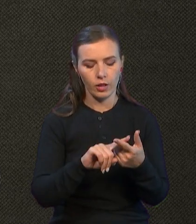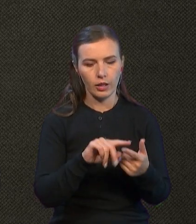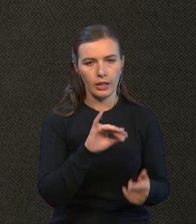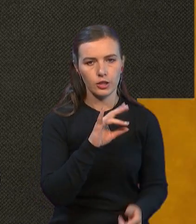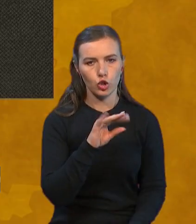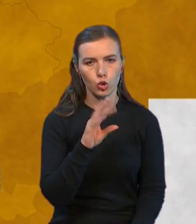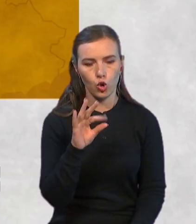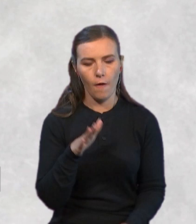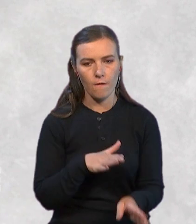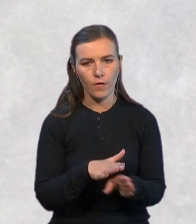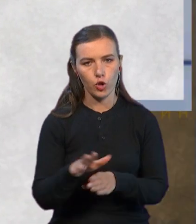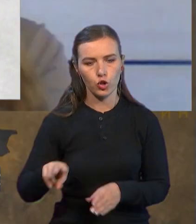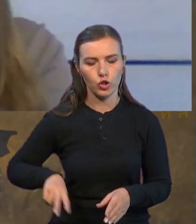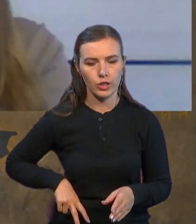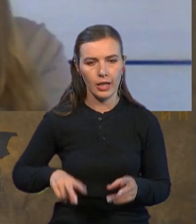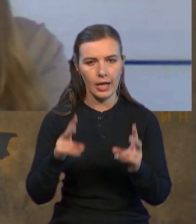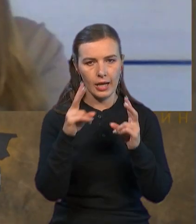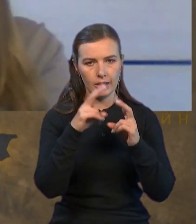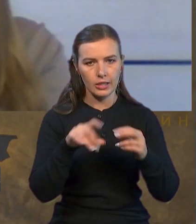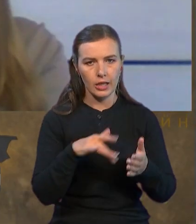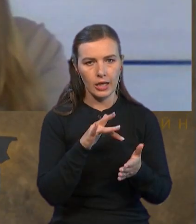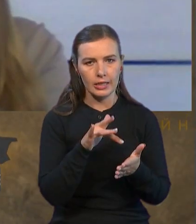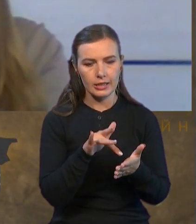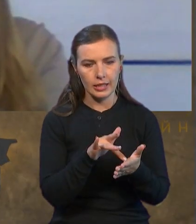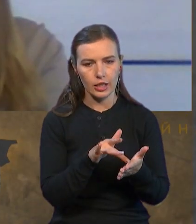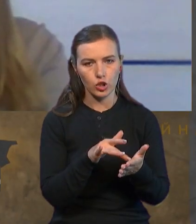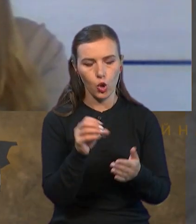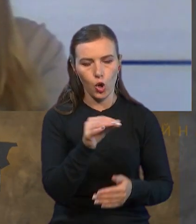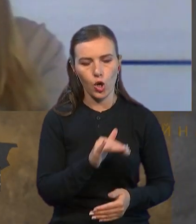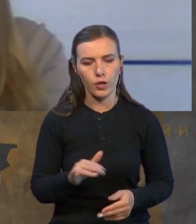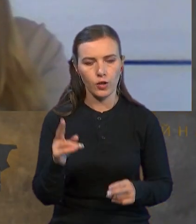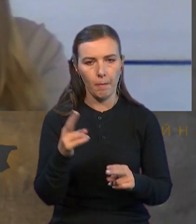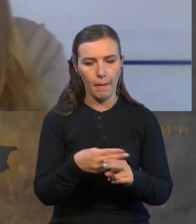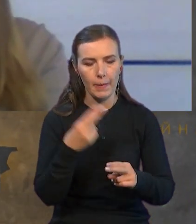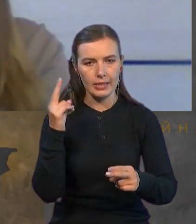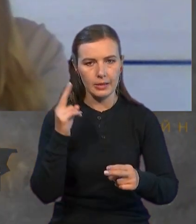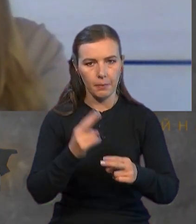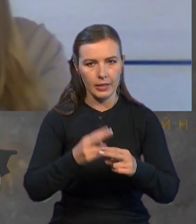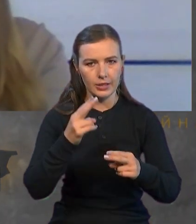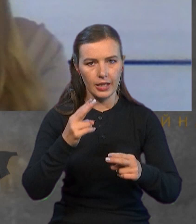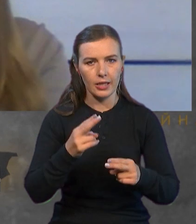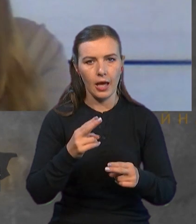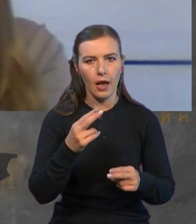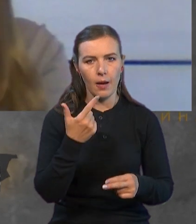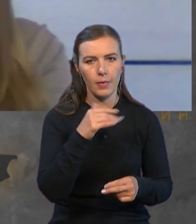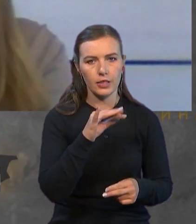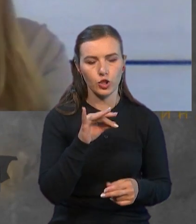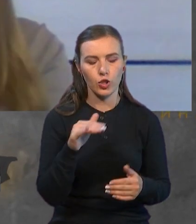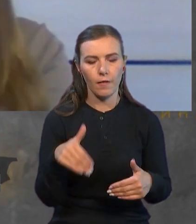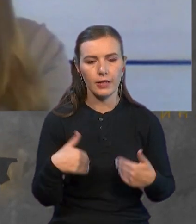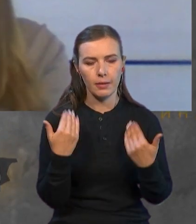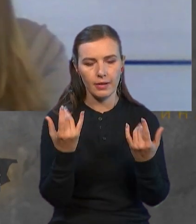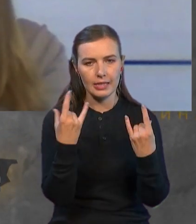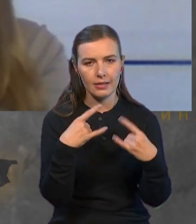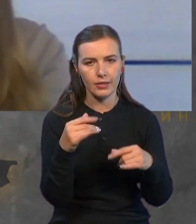виконавча директорка аналітичного центру Європа без бар'єрів. Пані Ірино, доброго ранку, вітаємо вас в ефірі Суспільного. Доброго